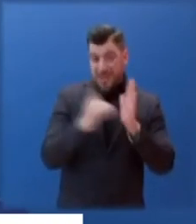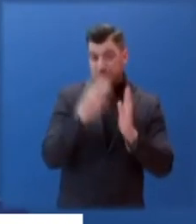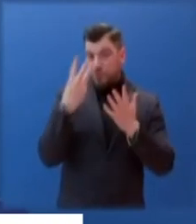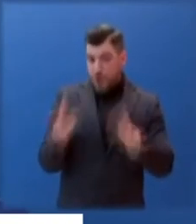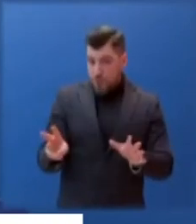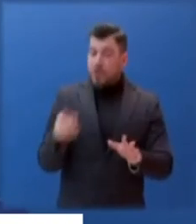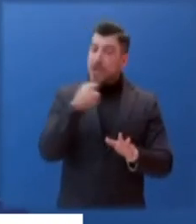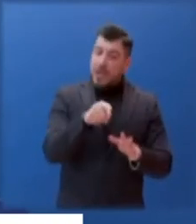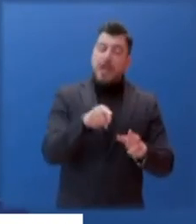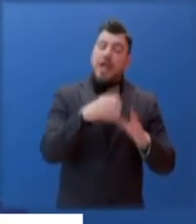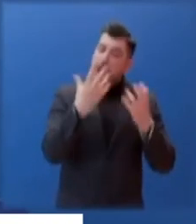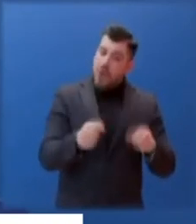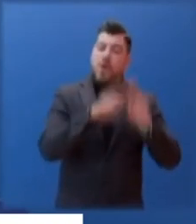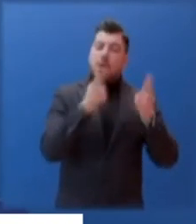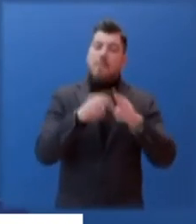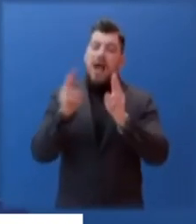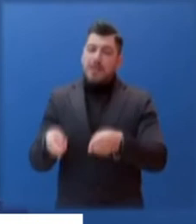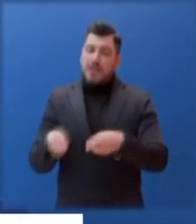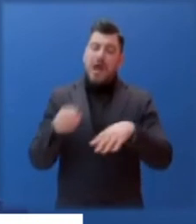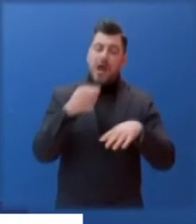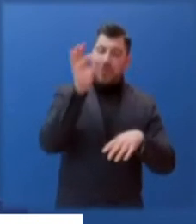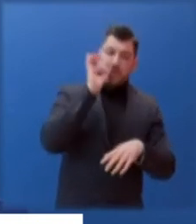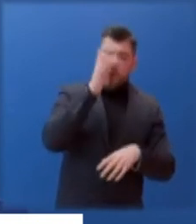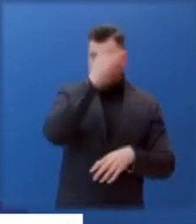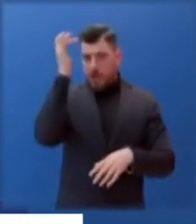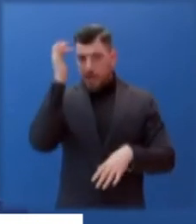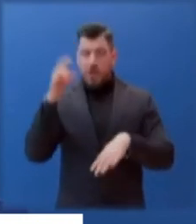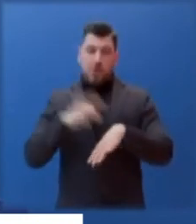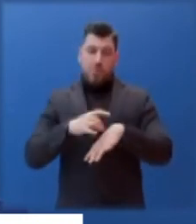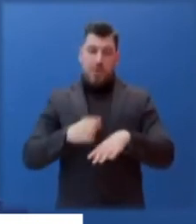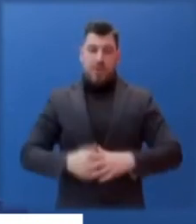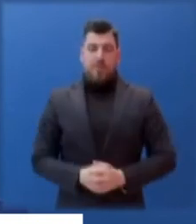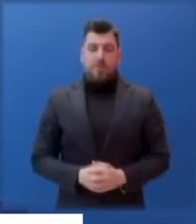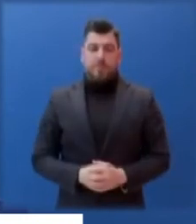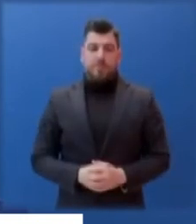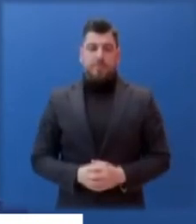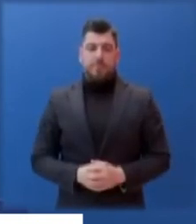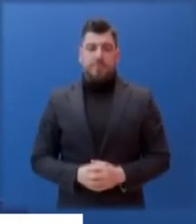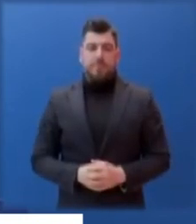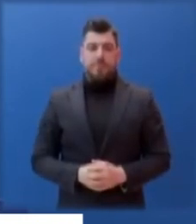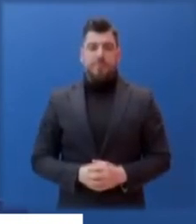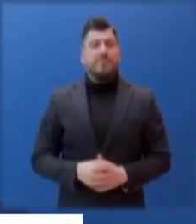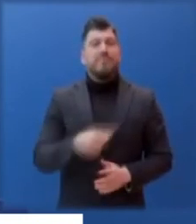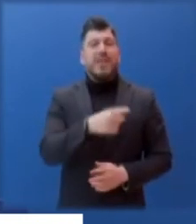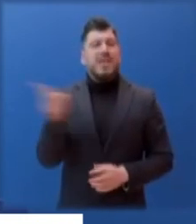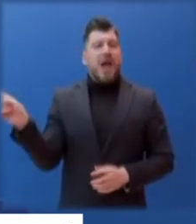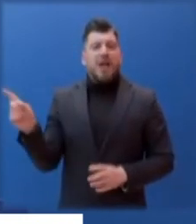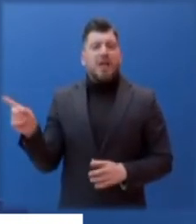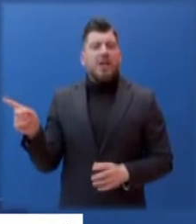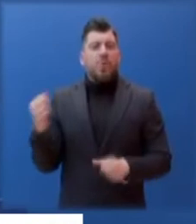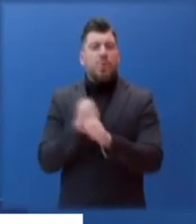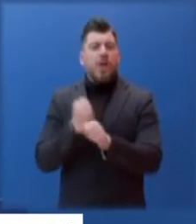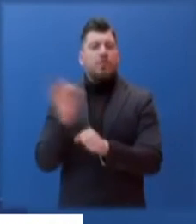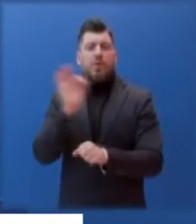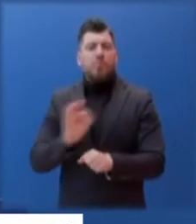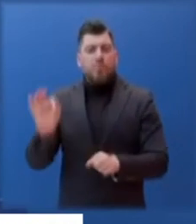στους κλάδους του Ιανεμπορίου στις Περιφερειακές Ενότητες Θεσσαλονίκης, Αχαΐας και Κοζάνης. Οι υπολοιποί δραστηριοποιούνται στο σύνολο